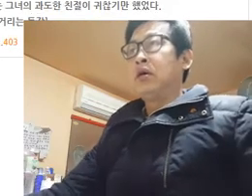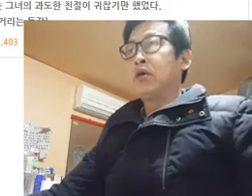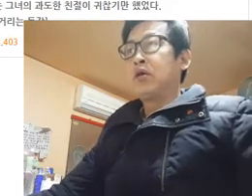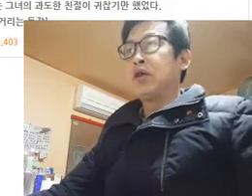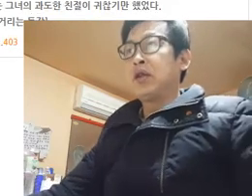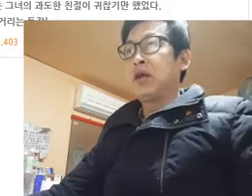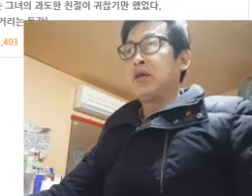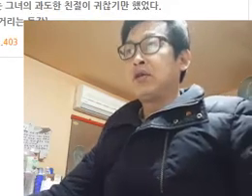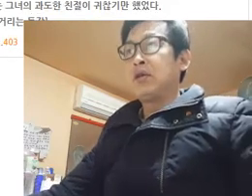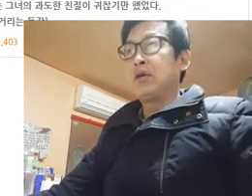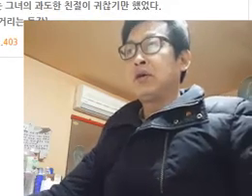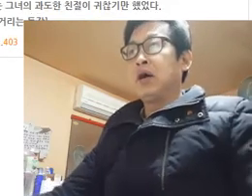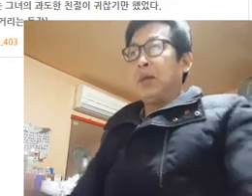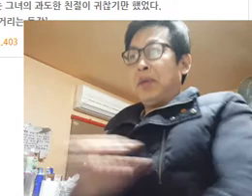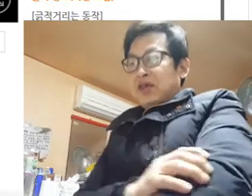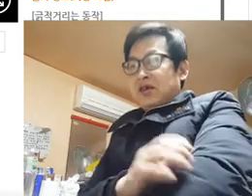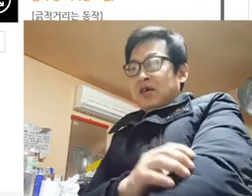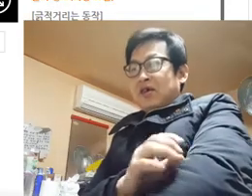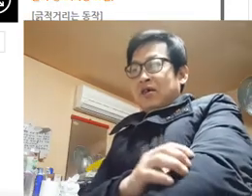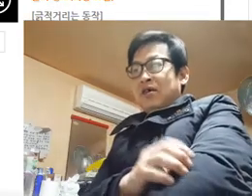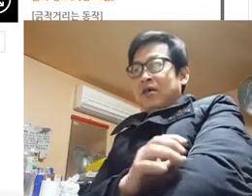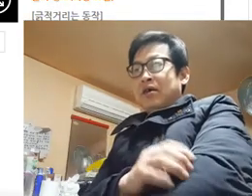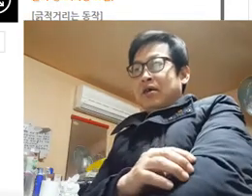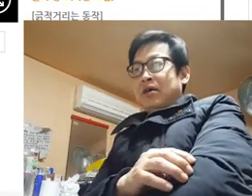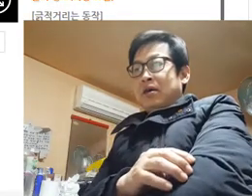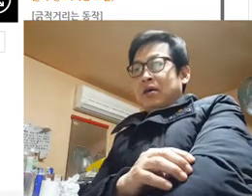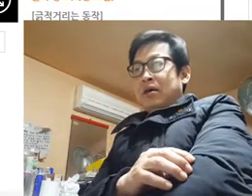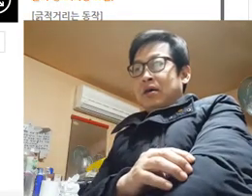귀찮다는 아마도 이거 이거